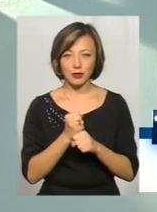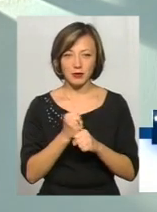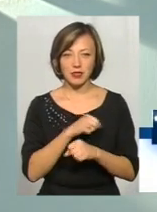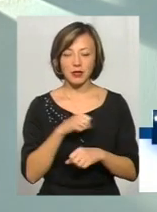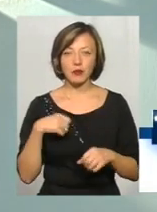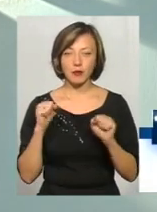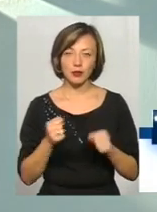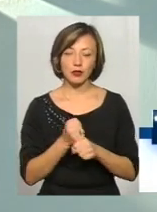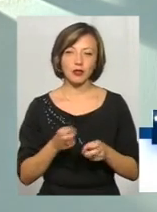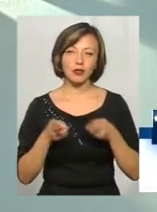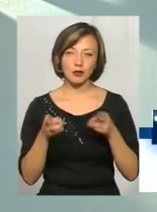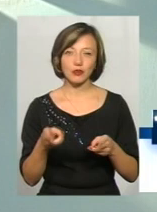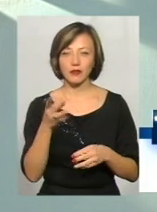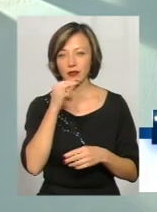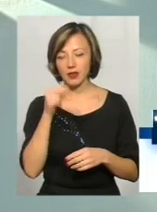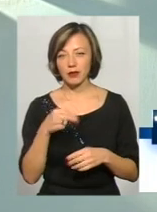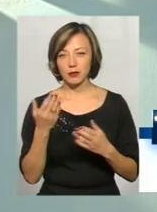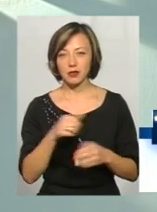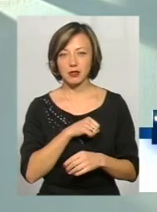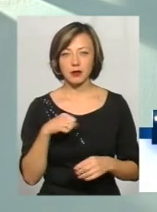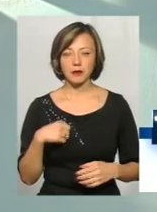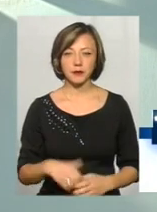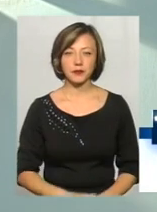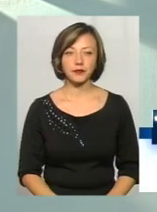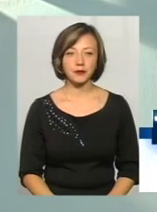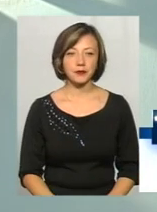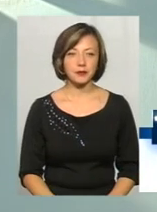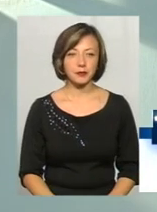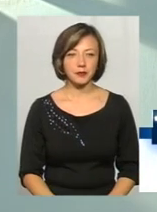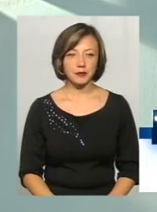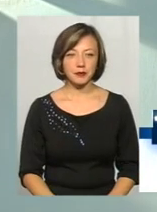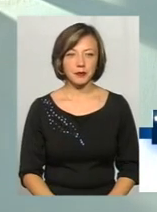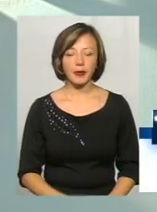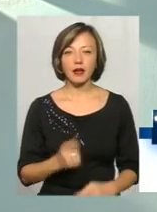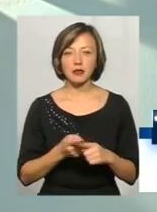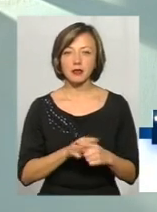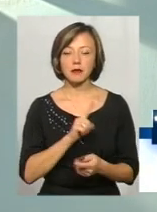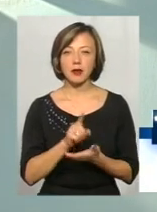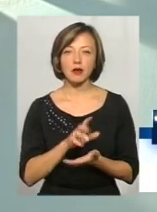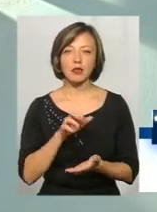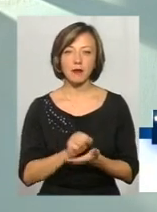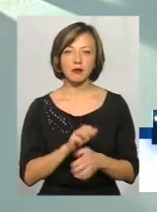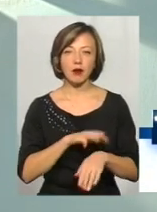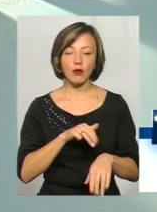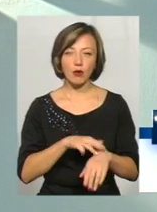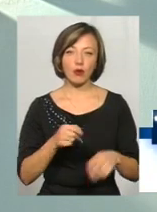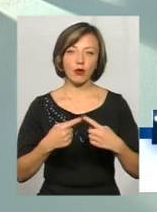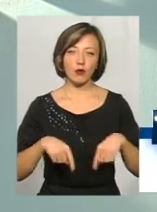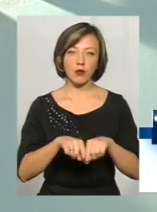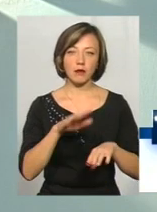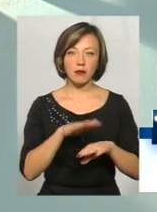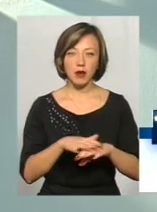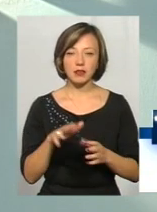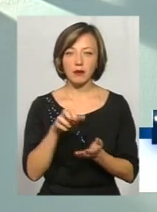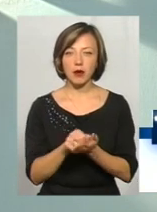можете скояти такий злочин і тоді йдуть всі шишки падати на вас. Цим мають займатися правоохоронні органи, банк зі своєї сторони займається